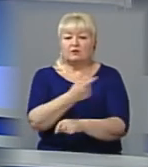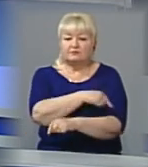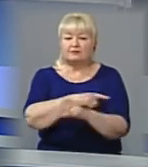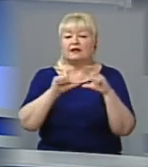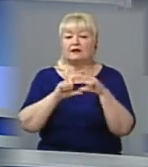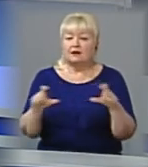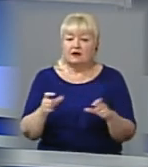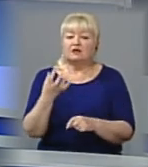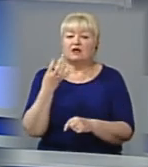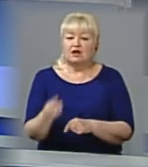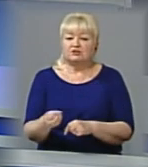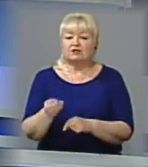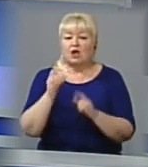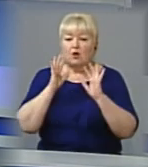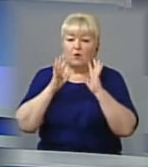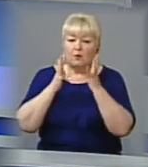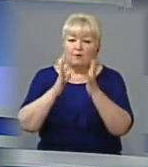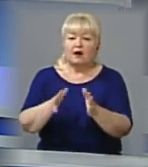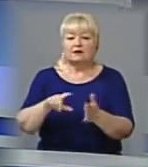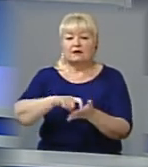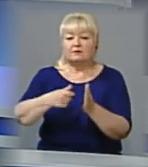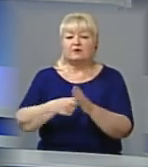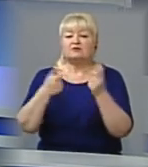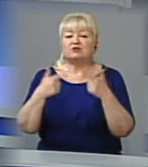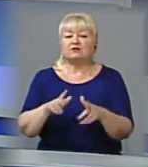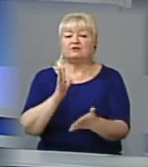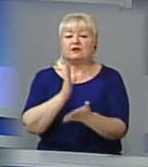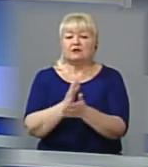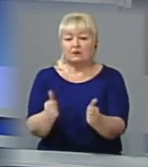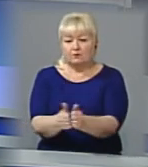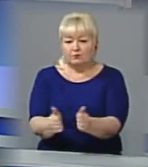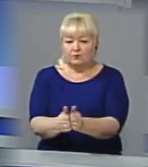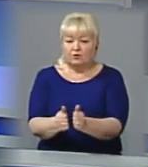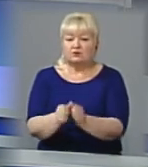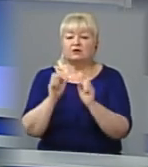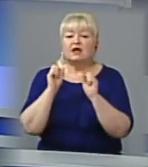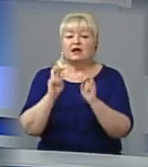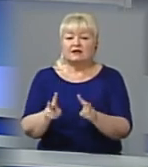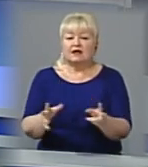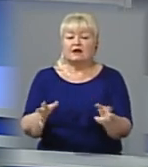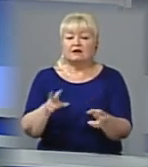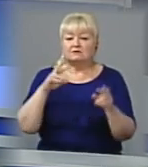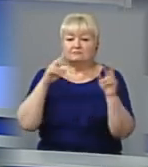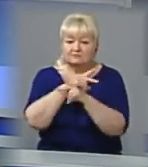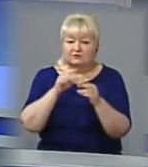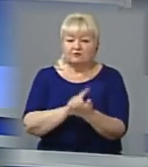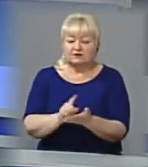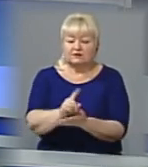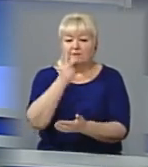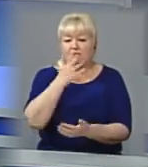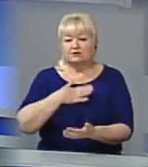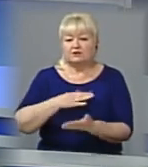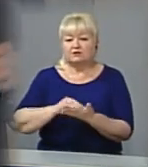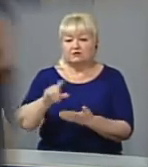лікарень. А ще у парках, сферах та приміщеннях, які розташовані поруч. Як полюють на хвостатах шкідників, бачили наші